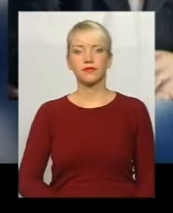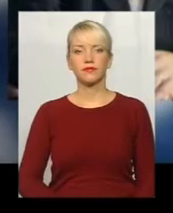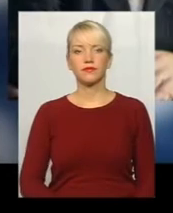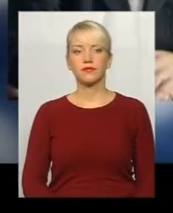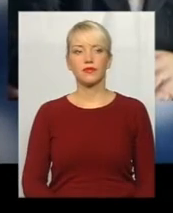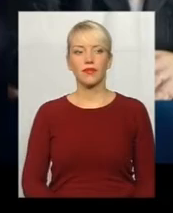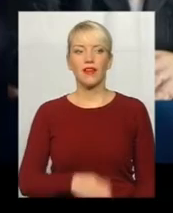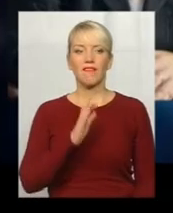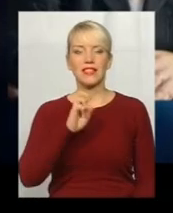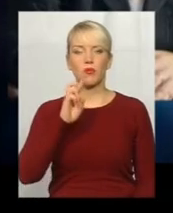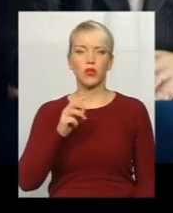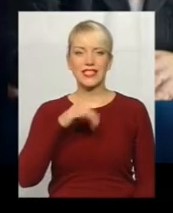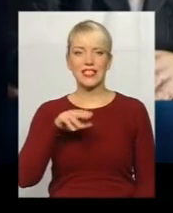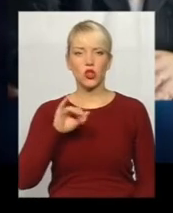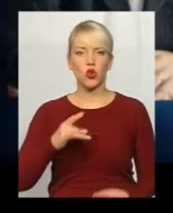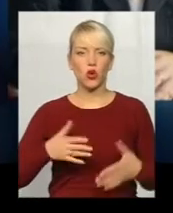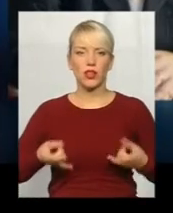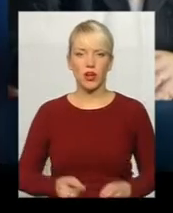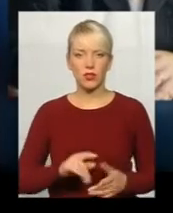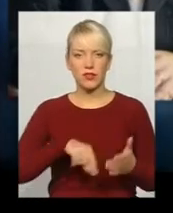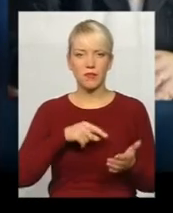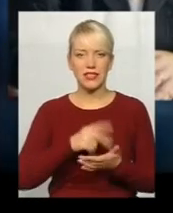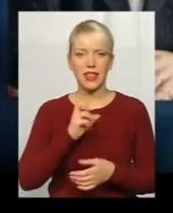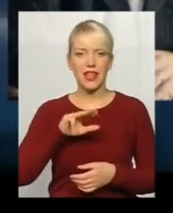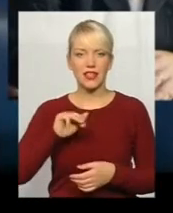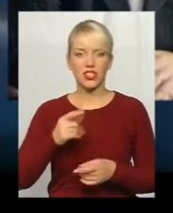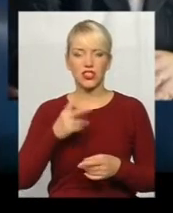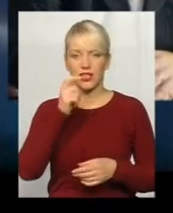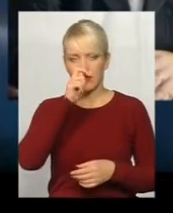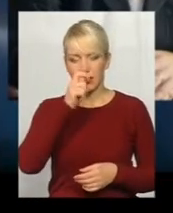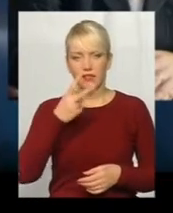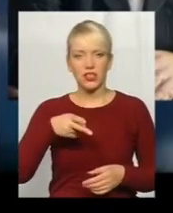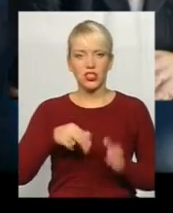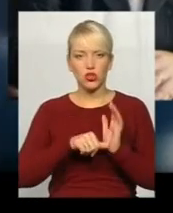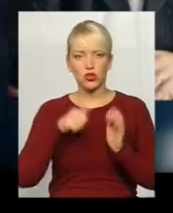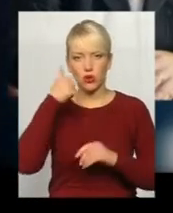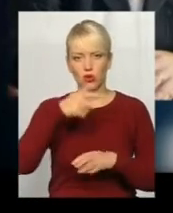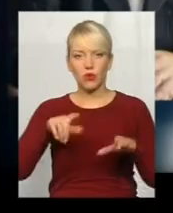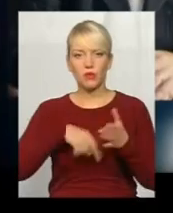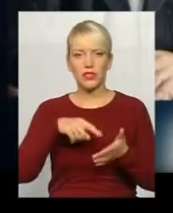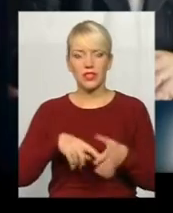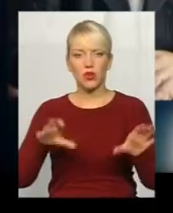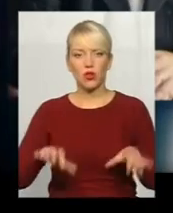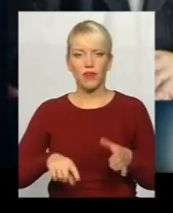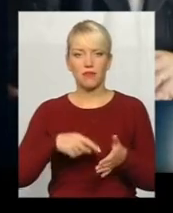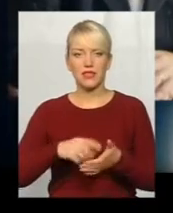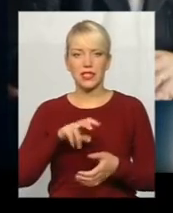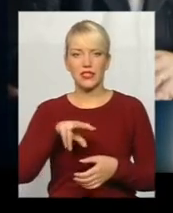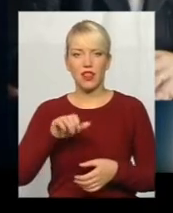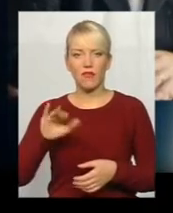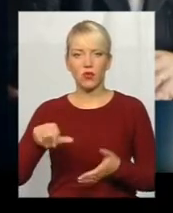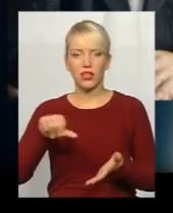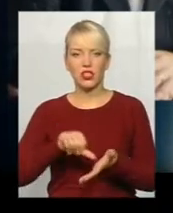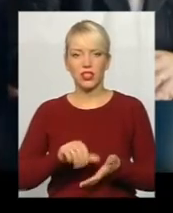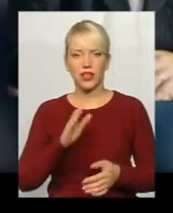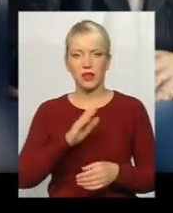Василь Богданович Сидор. Народився в місті Нетішин. З квітня 2006 року міський голова міста Славути. Член партії